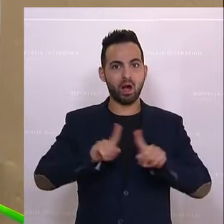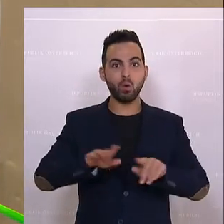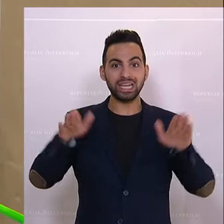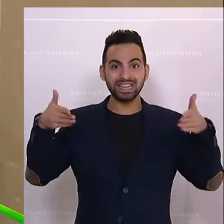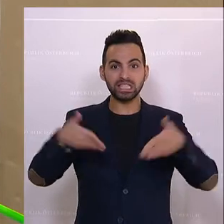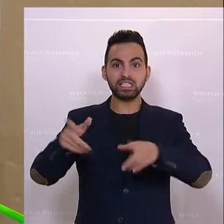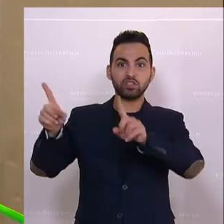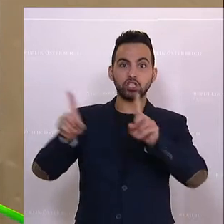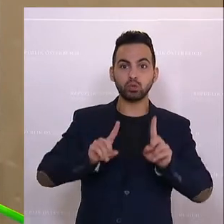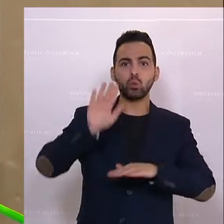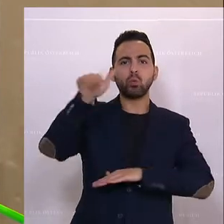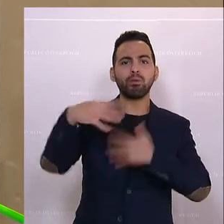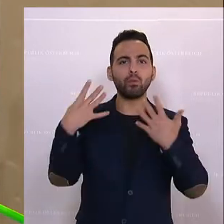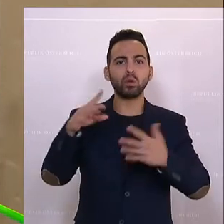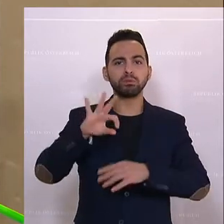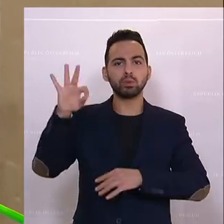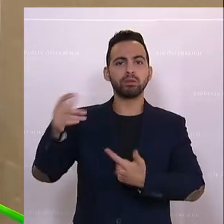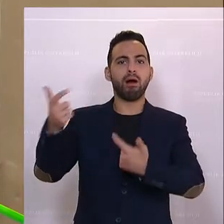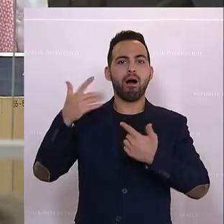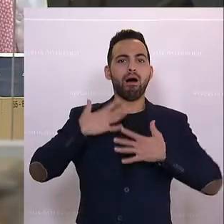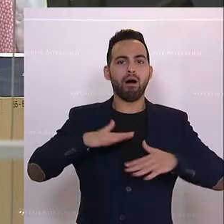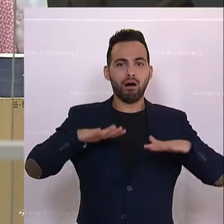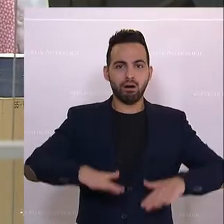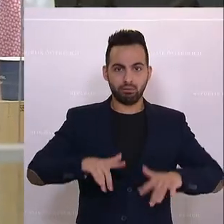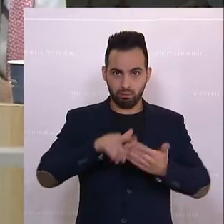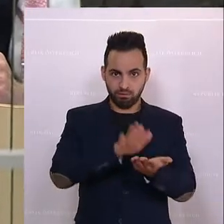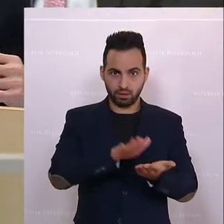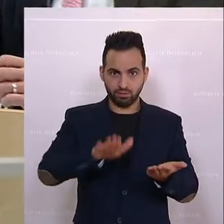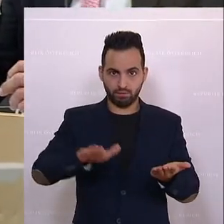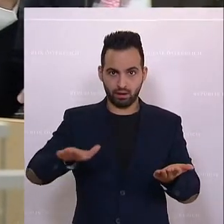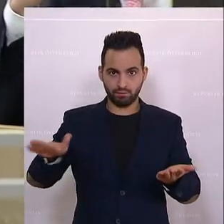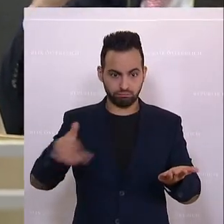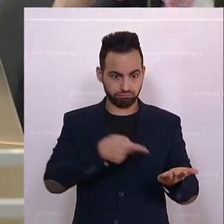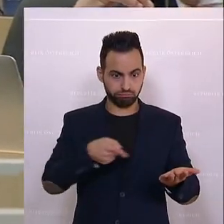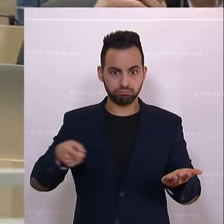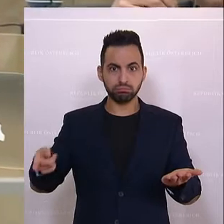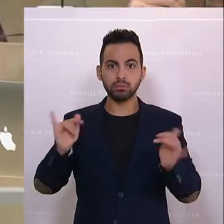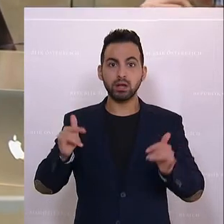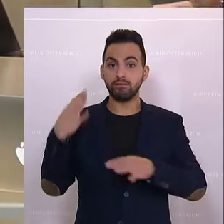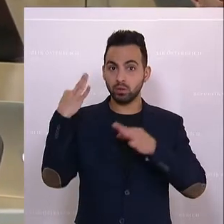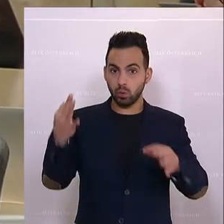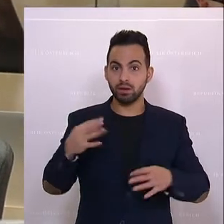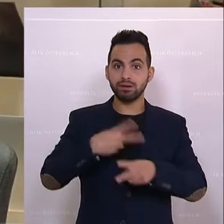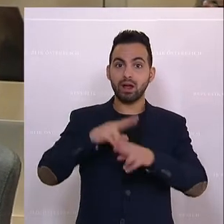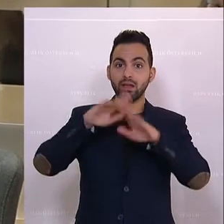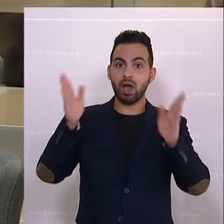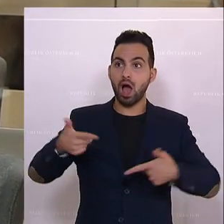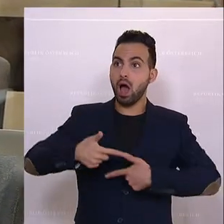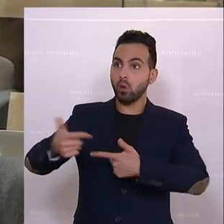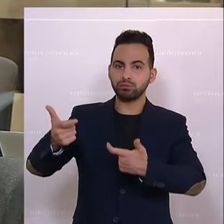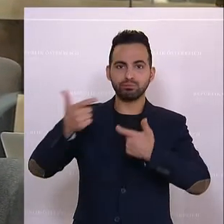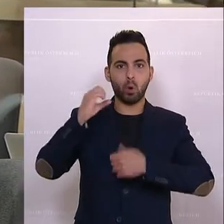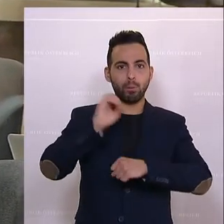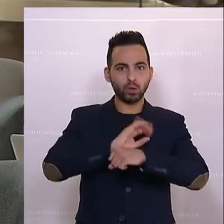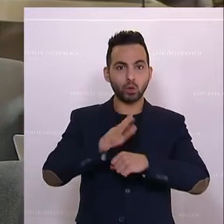Intensivstationen bei über 90 Prozent. Das sind Fakten, die für sich sprechen. Ich wiederhole, Schutz gegen Krankenhausaufenthalte Omikron